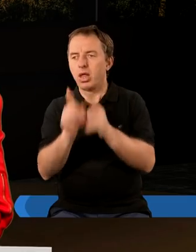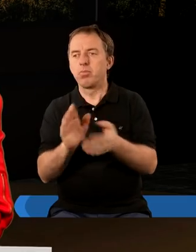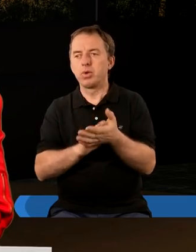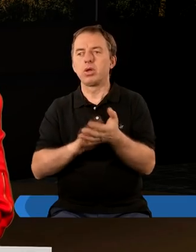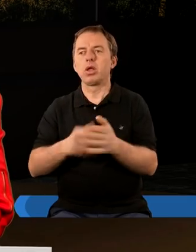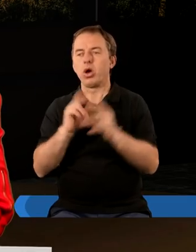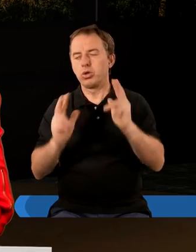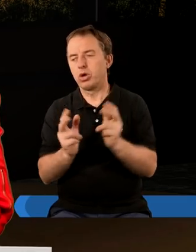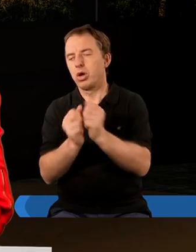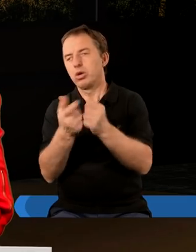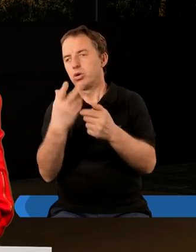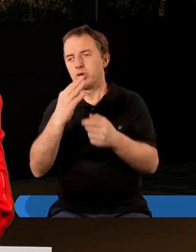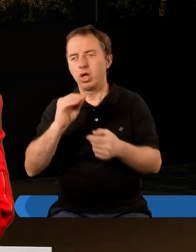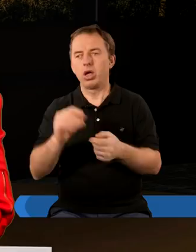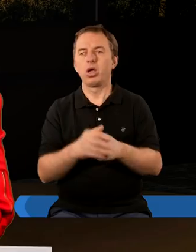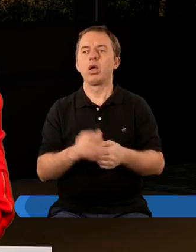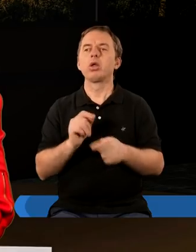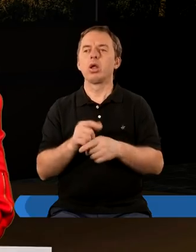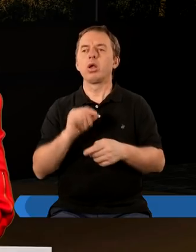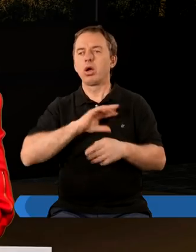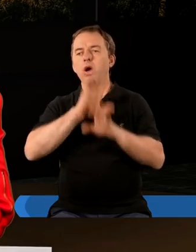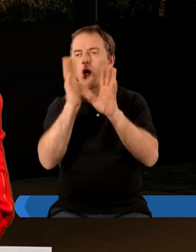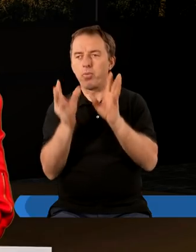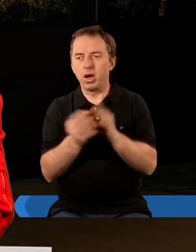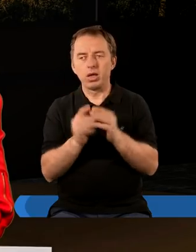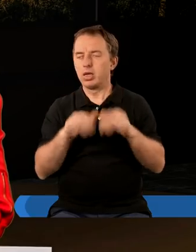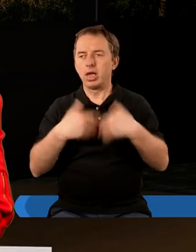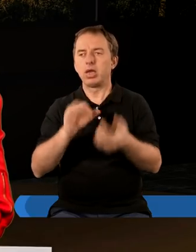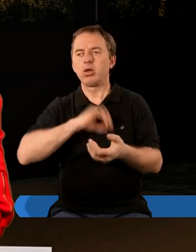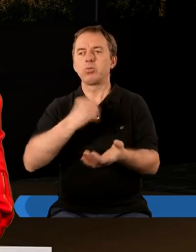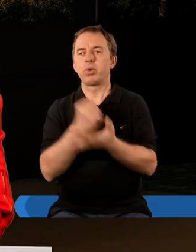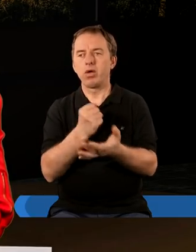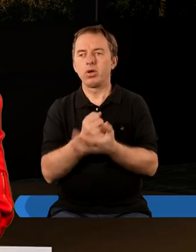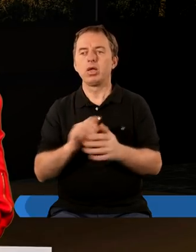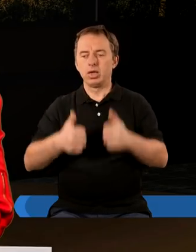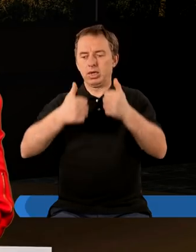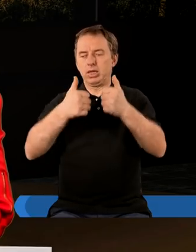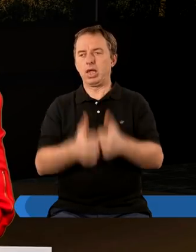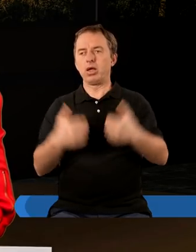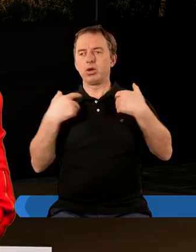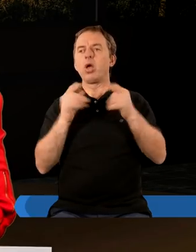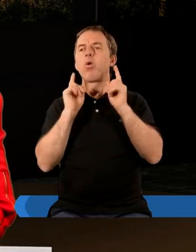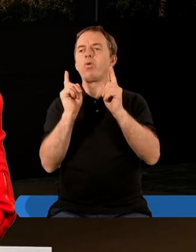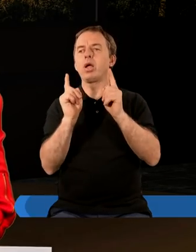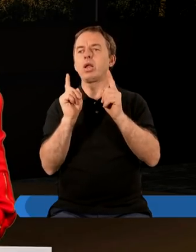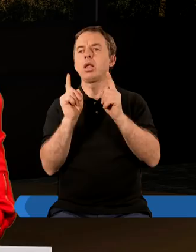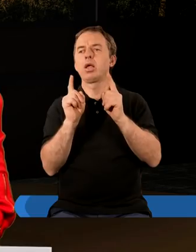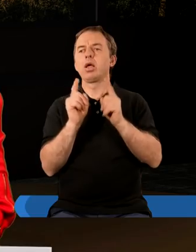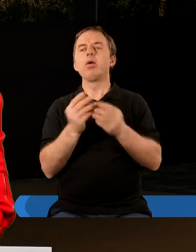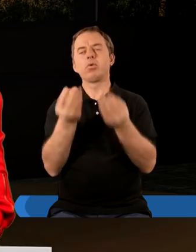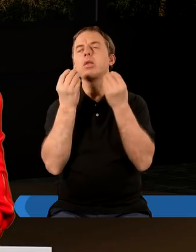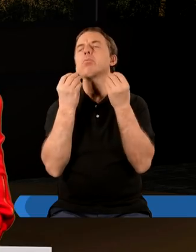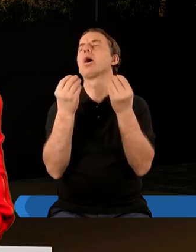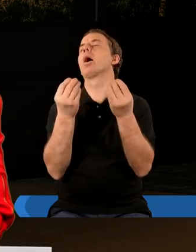prawd biblijnych odkryliśmy czy nie tylko że sobie kompletnie nie zdajemy sprawy ze stanu a uważamy że jest